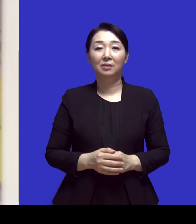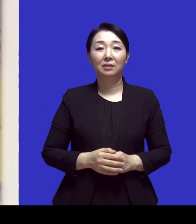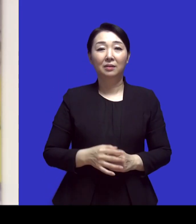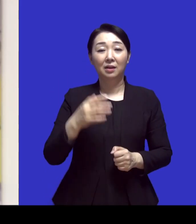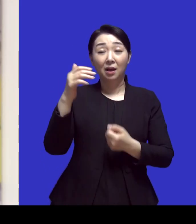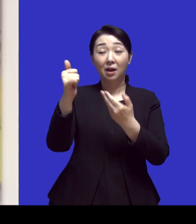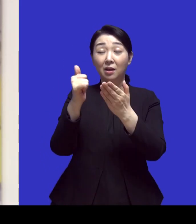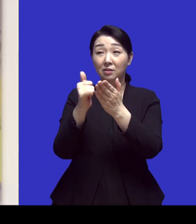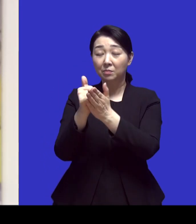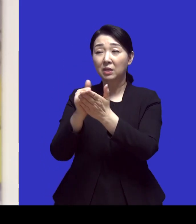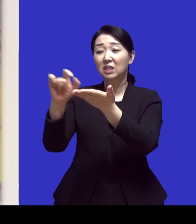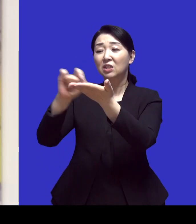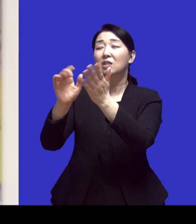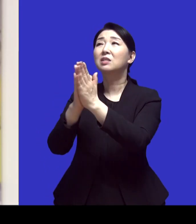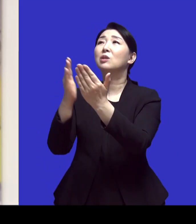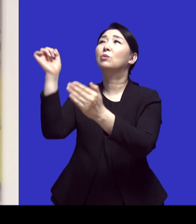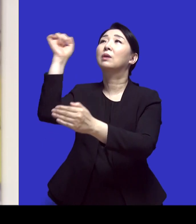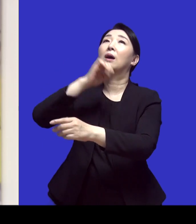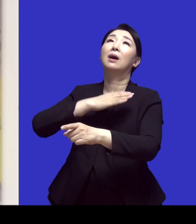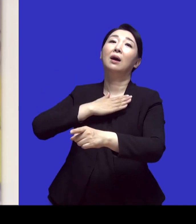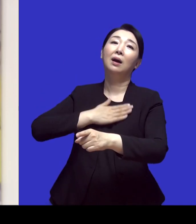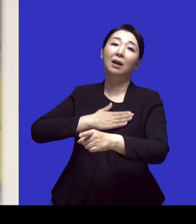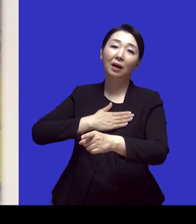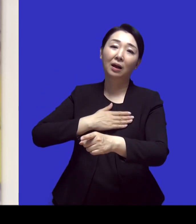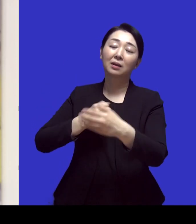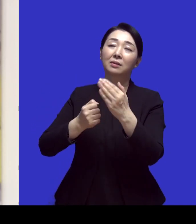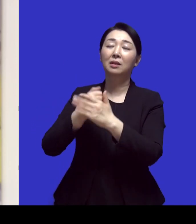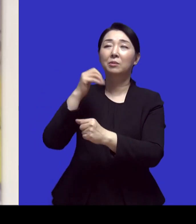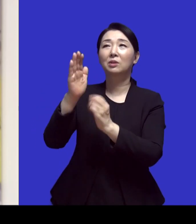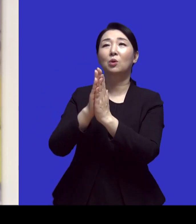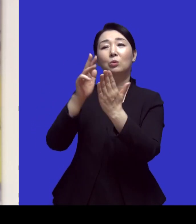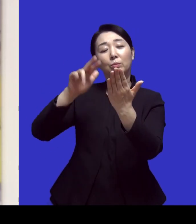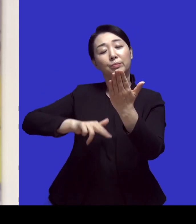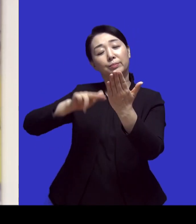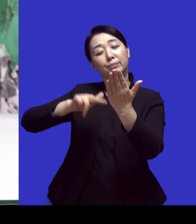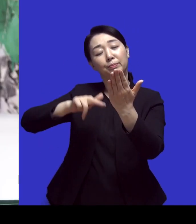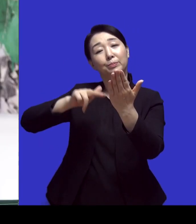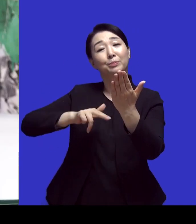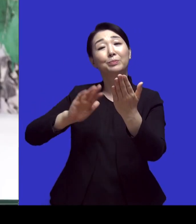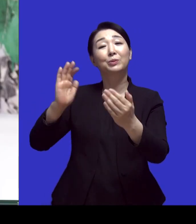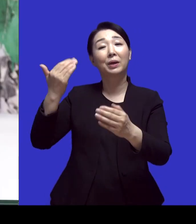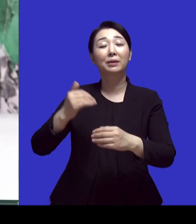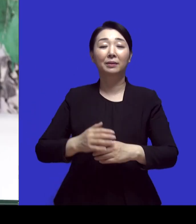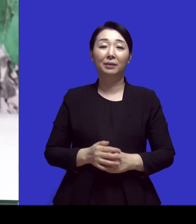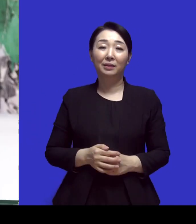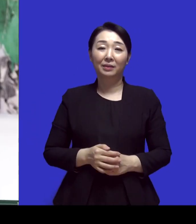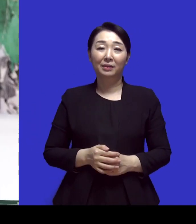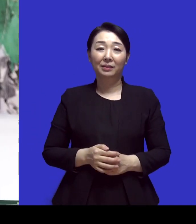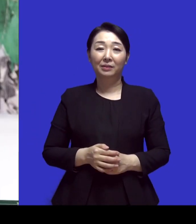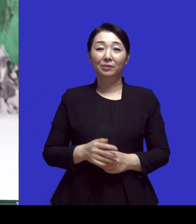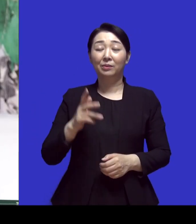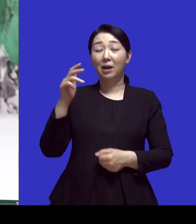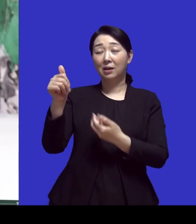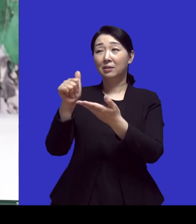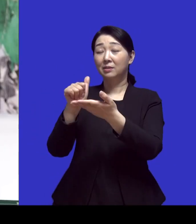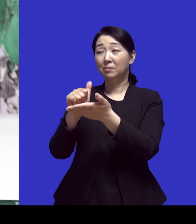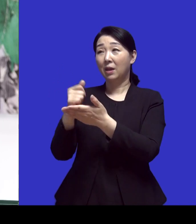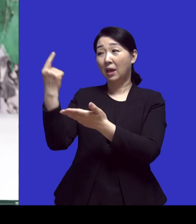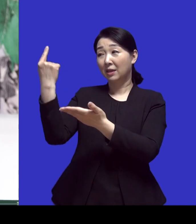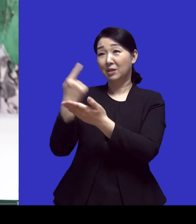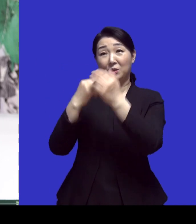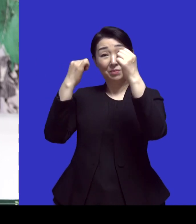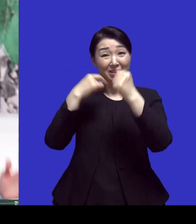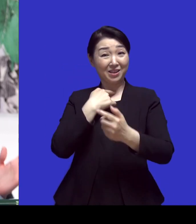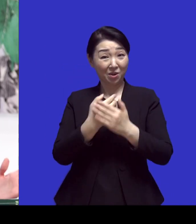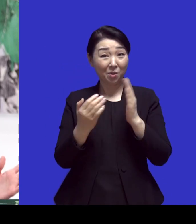하나님이 쓰신 책이구나 진짜 그런 마음으로 성경도 보게 되고 예 그러면 그렇게 뜨겁게 하나님의 임재를 경험하셨잖아요